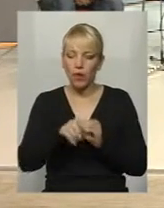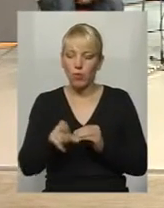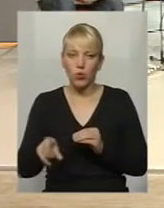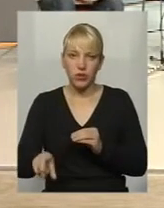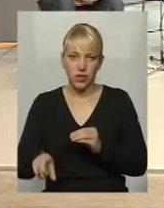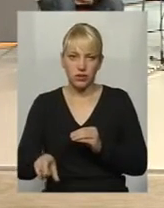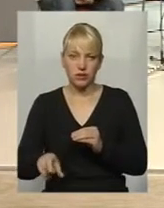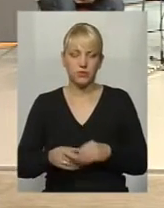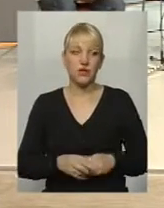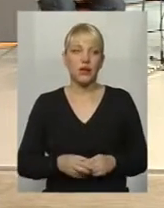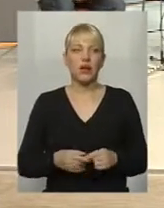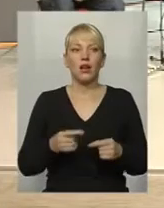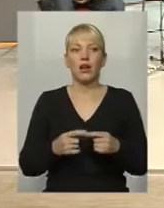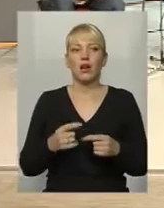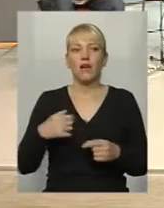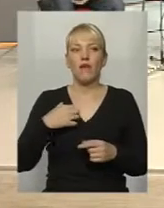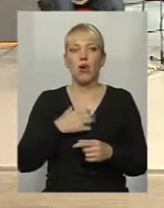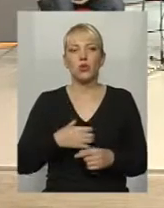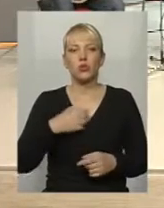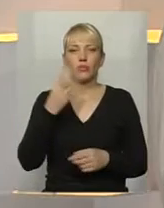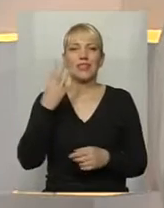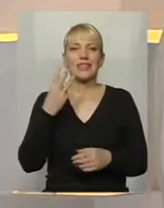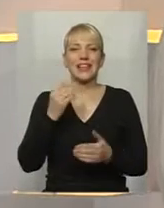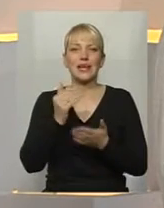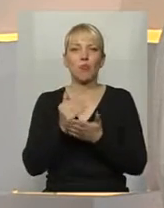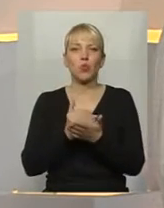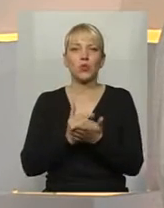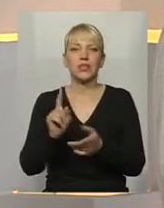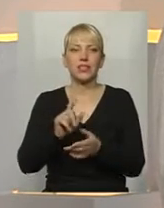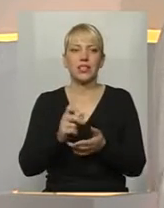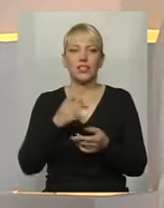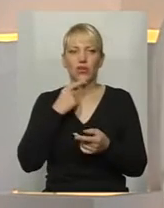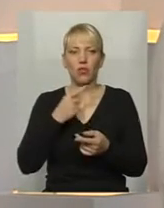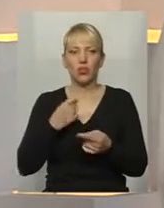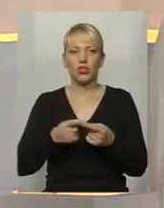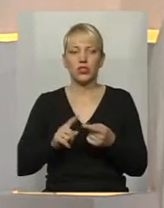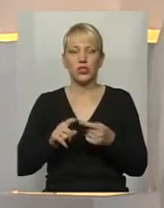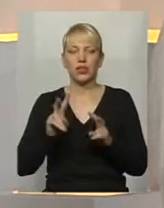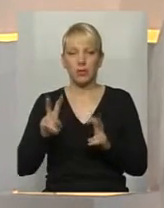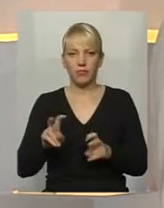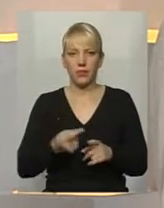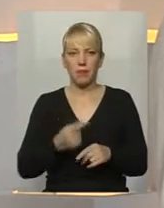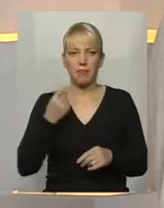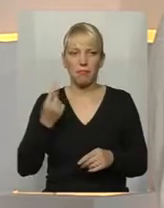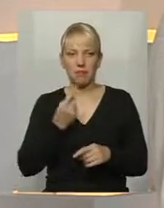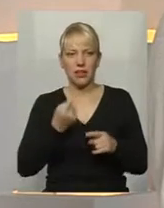В основних три таких пункти, які зараз проглядаються відносно цього питання. Перше, це, як ви